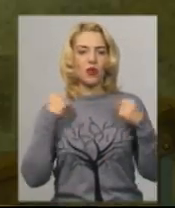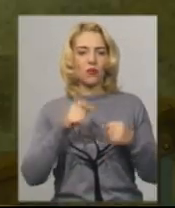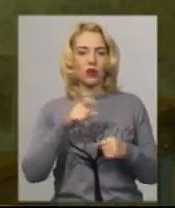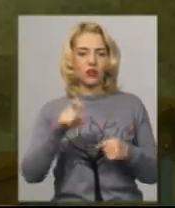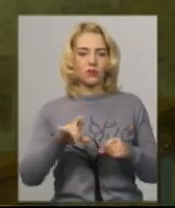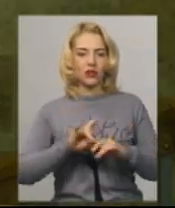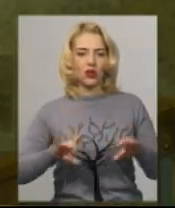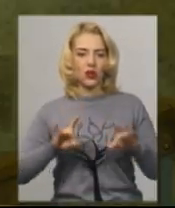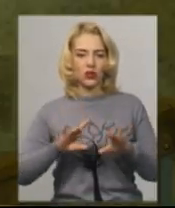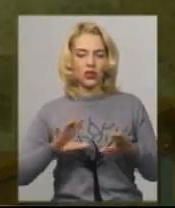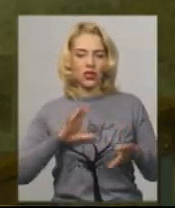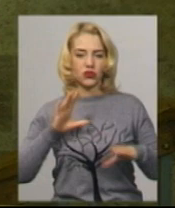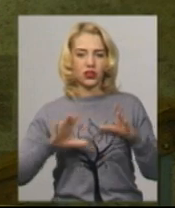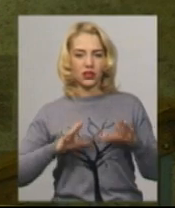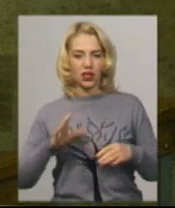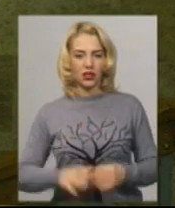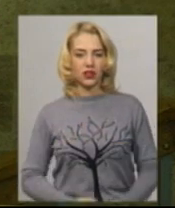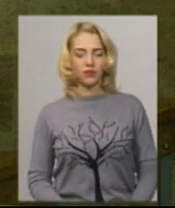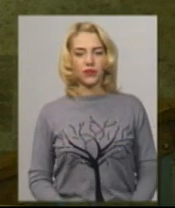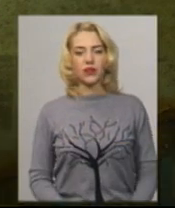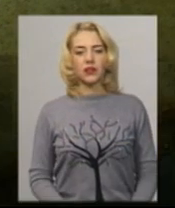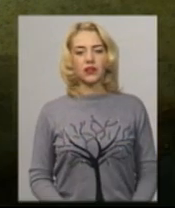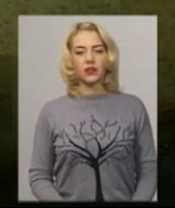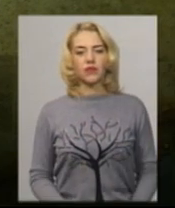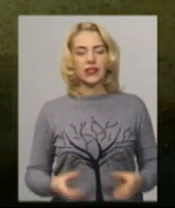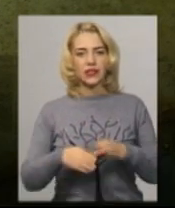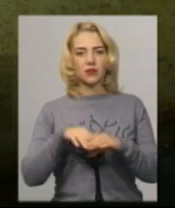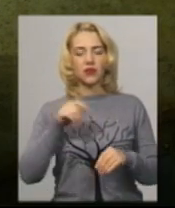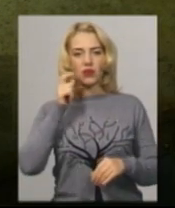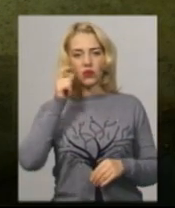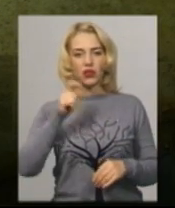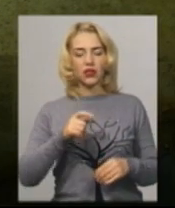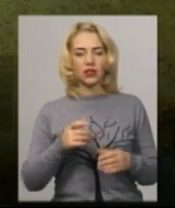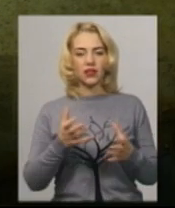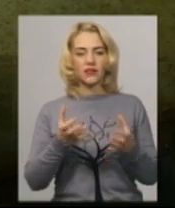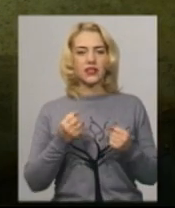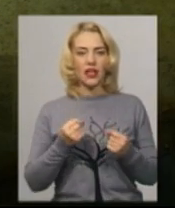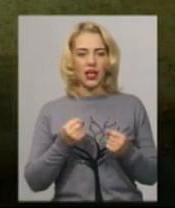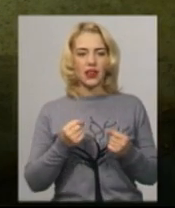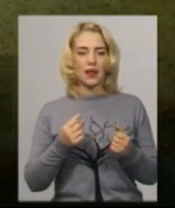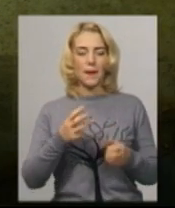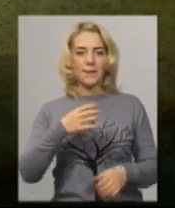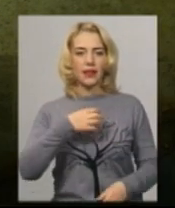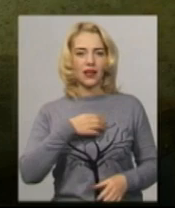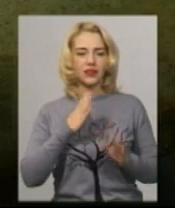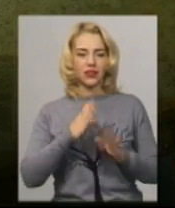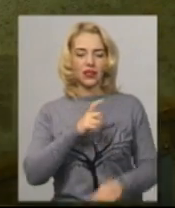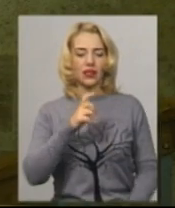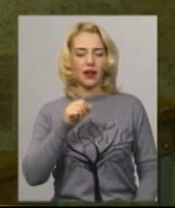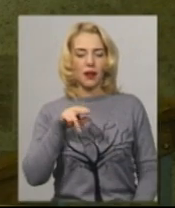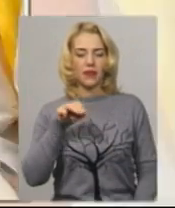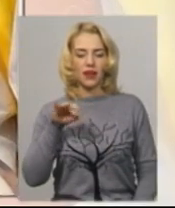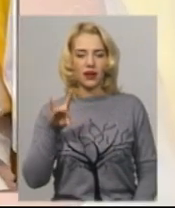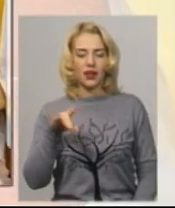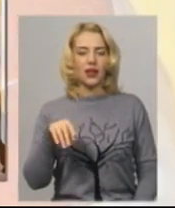фізичного виховання учнівської молоді Людих Пухальський. Збірної України взяли медаль, який Хоптар Софія і Денис з